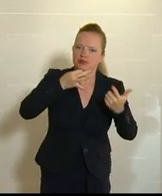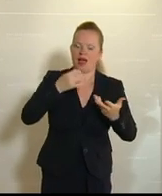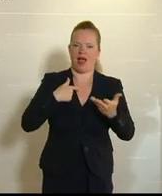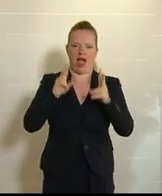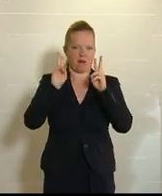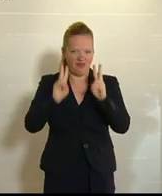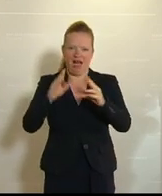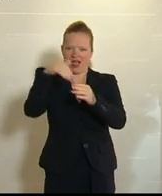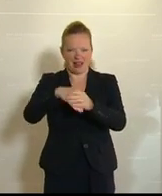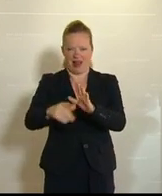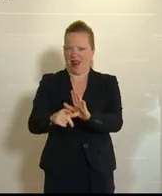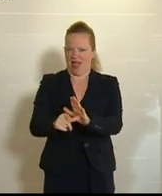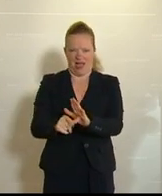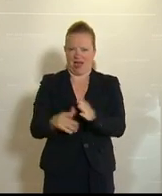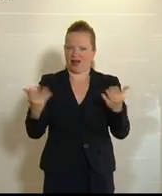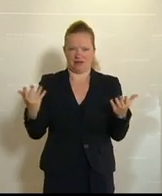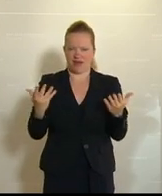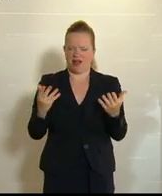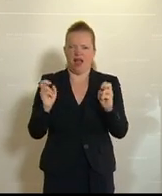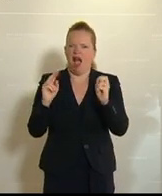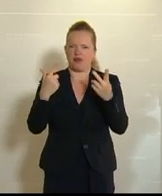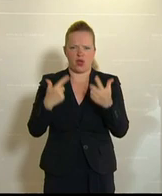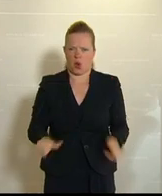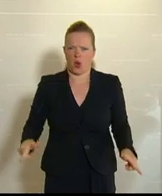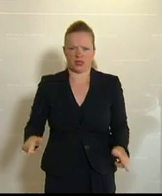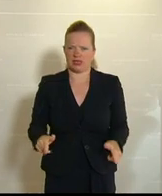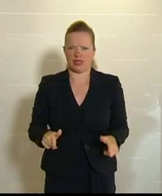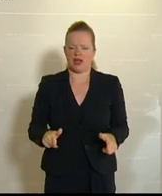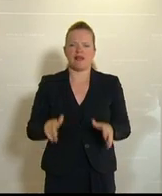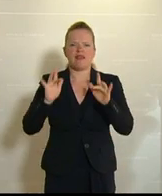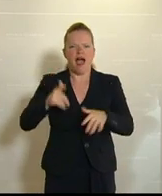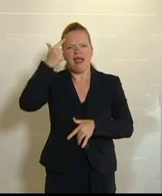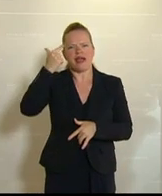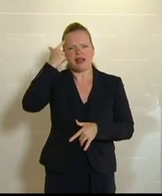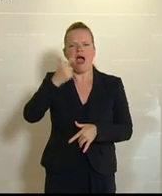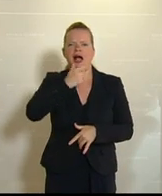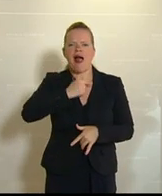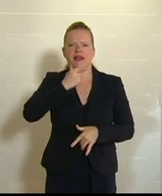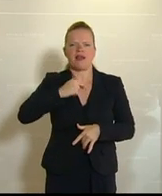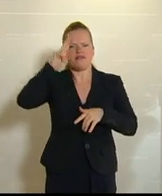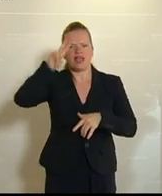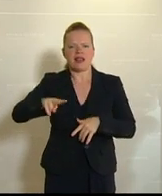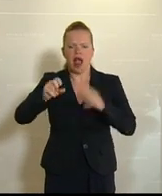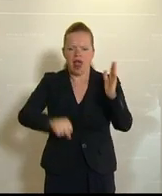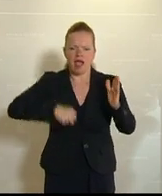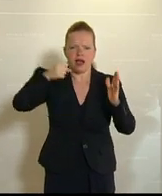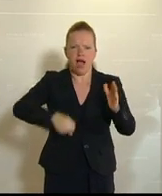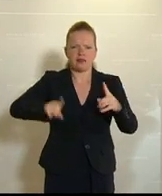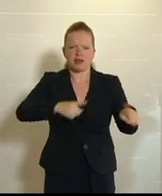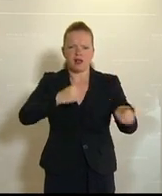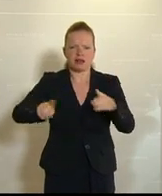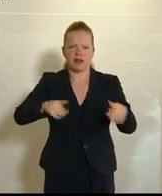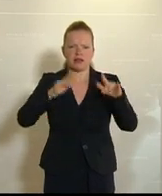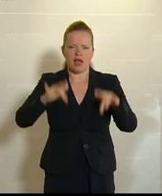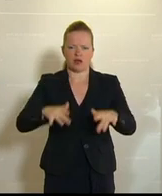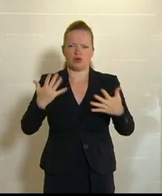blutleer, kraft- und saftlos daher. Mich erinnert es an einen alten Wiener Leierkasten in dieser Art und Weise, wie Sie das bringen. Und ich